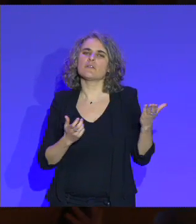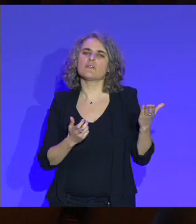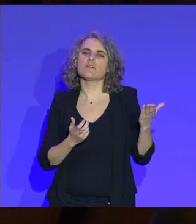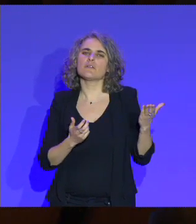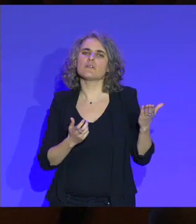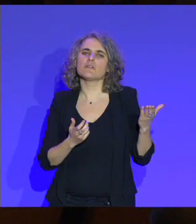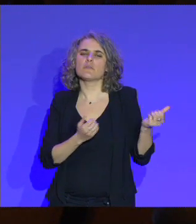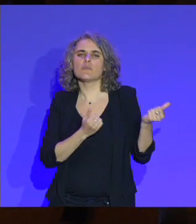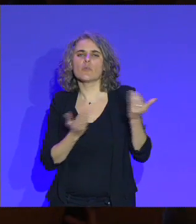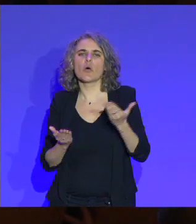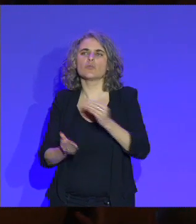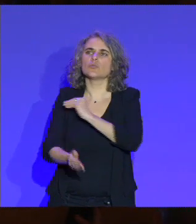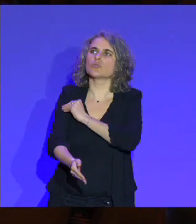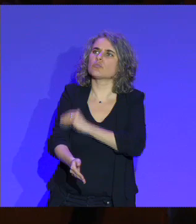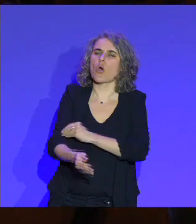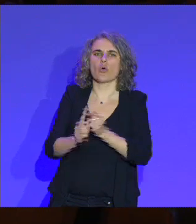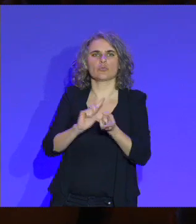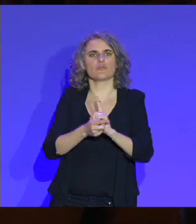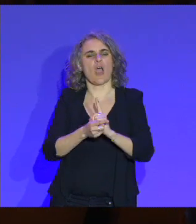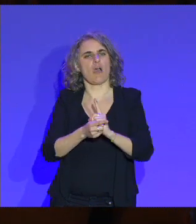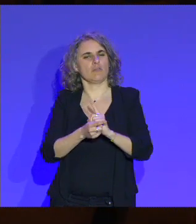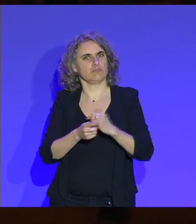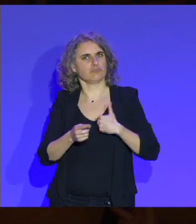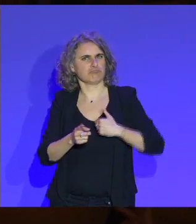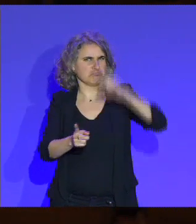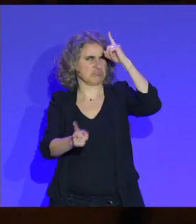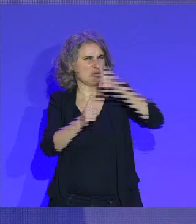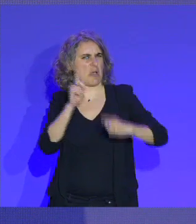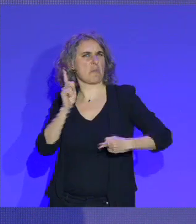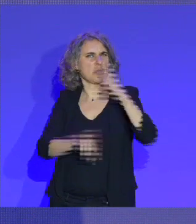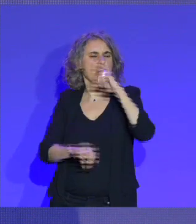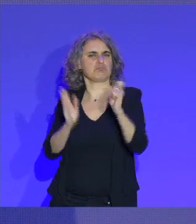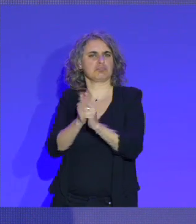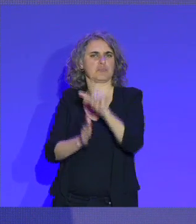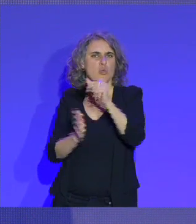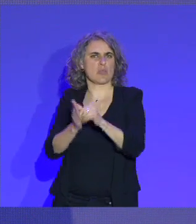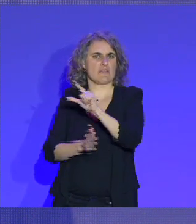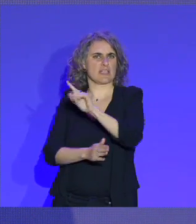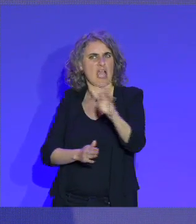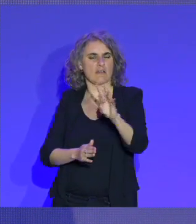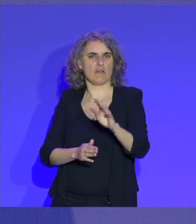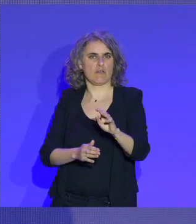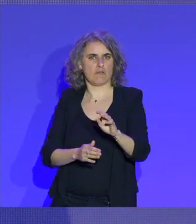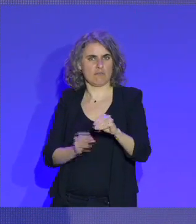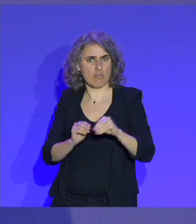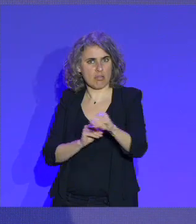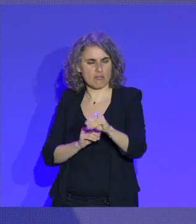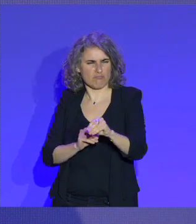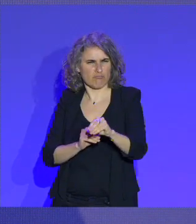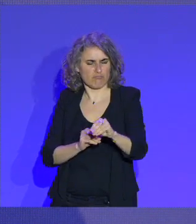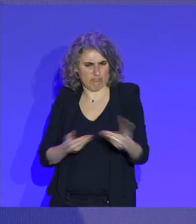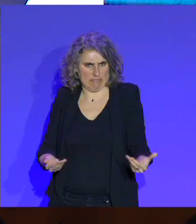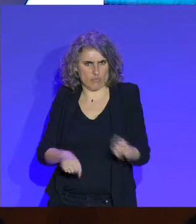que le sport soit une grande cause nationale à partir de 2024, pas d'accord ? 2023 ? Non, mais